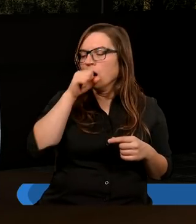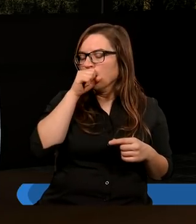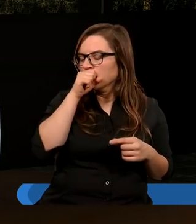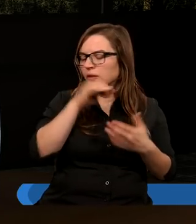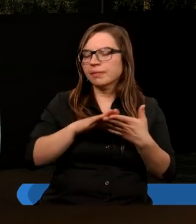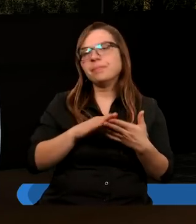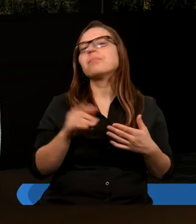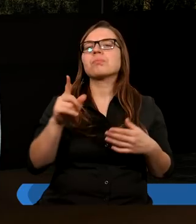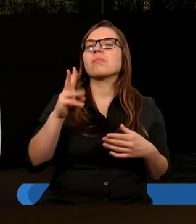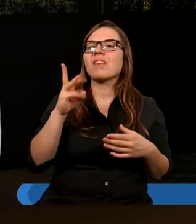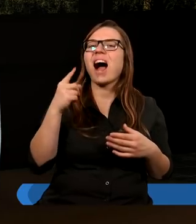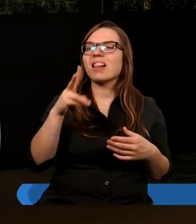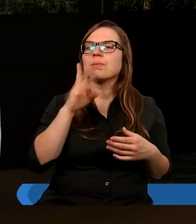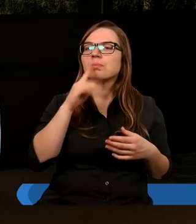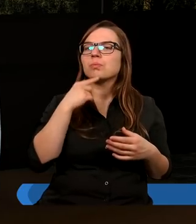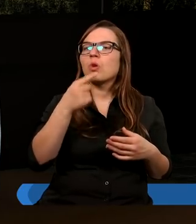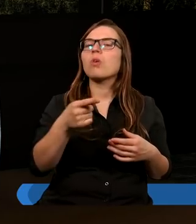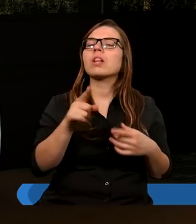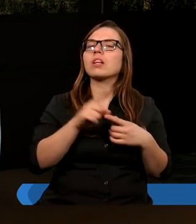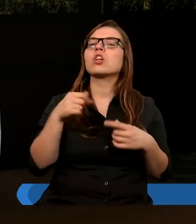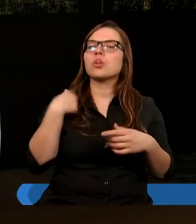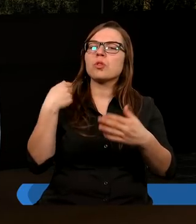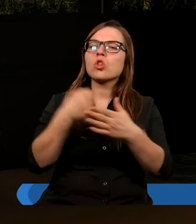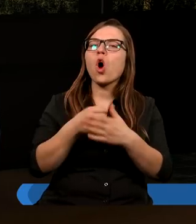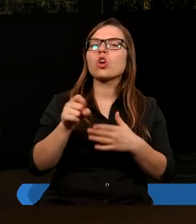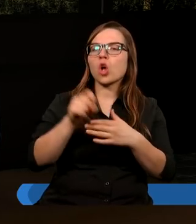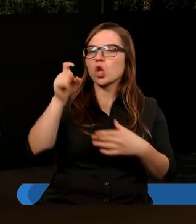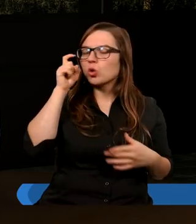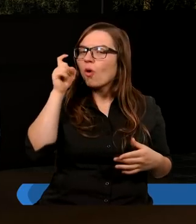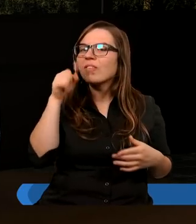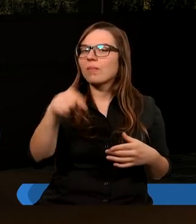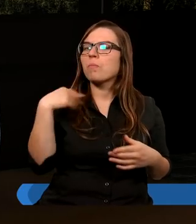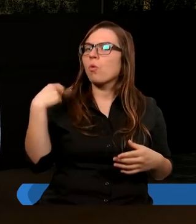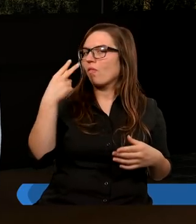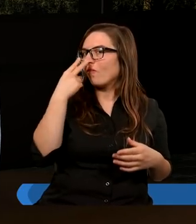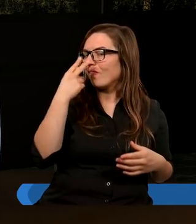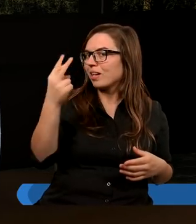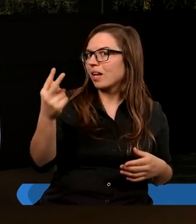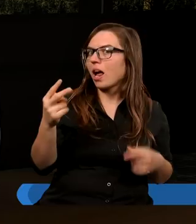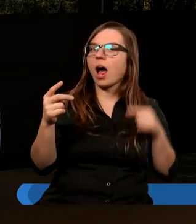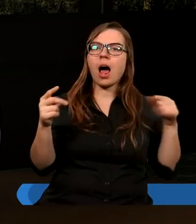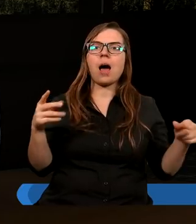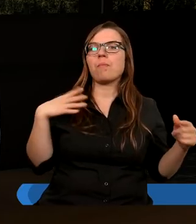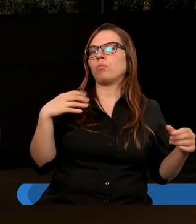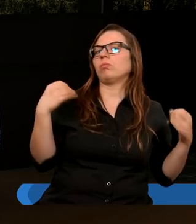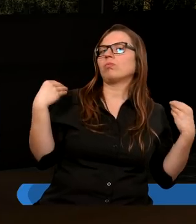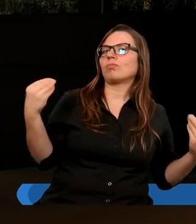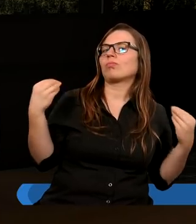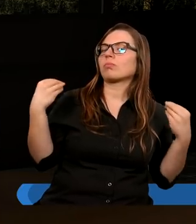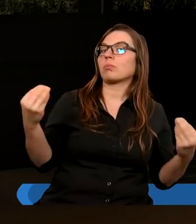Waldek powiedział, aby dotrzeć do człowieka. Tutaj było widzenie, a tam była niesamowita